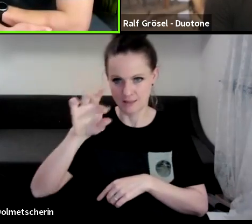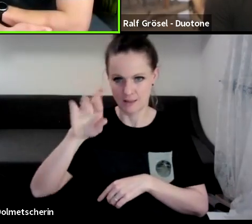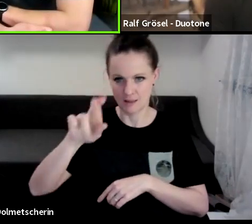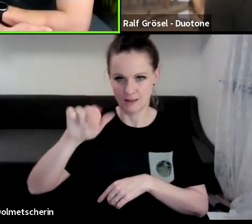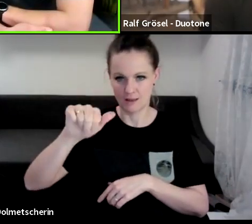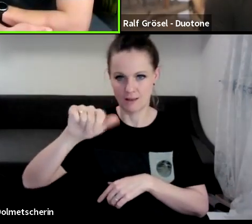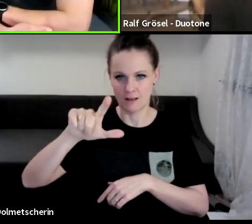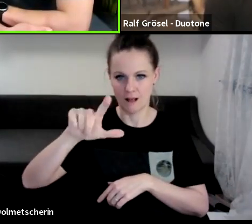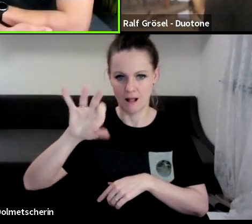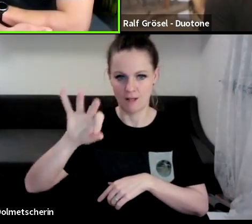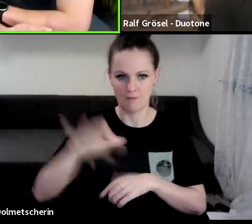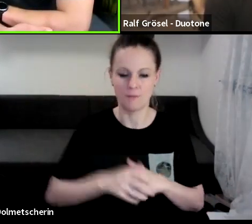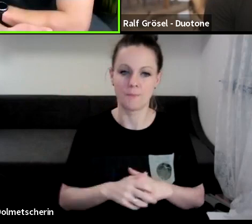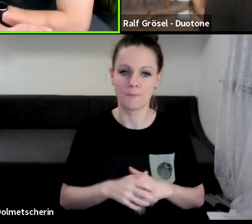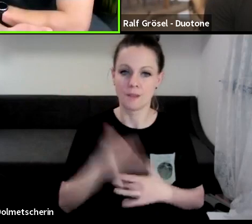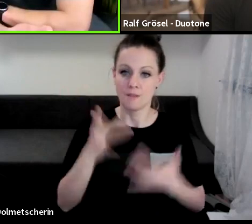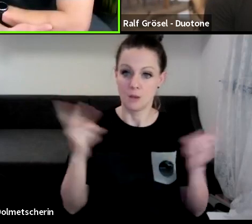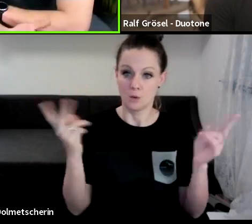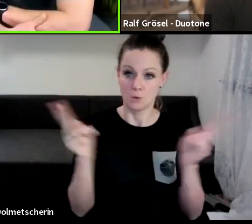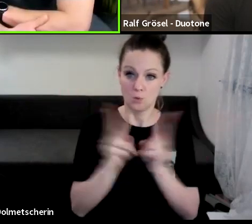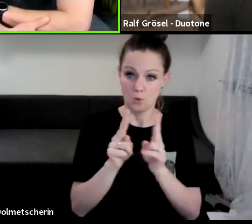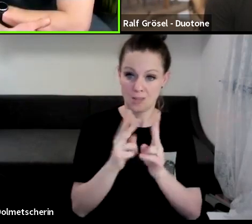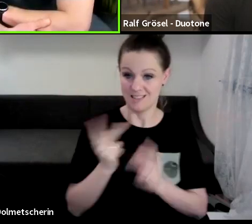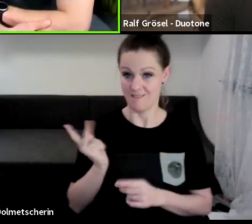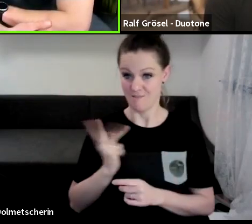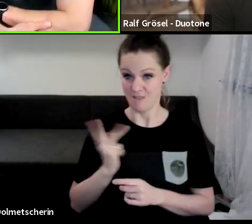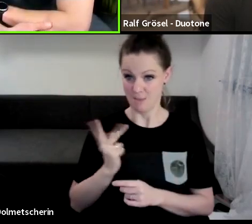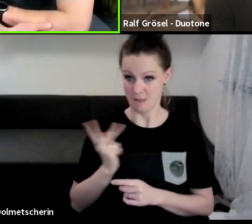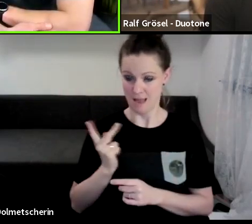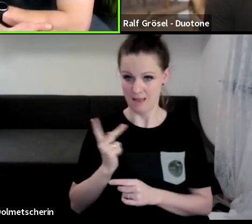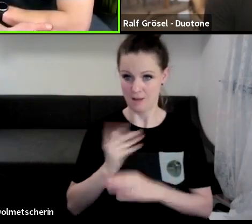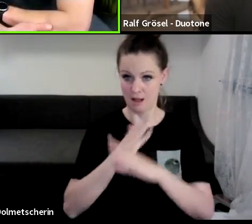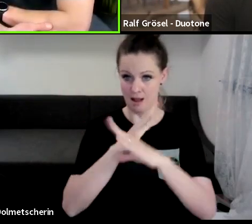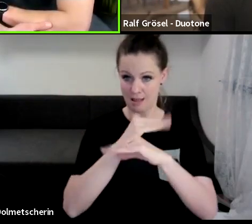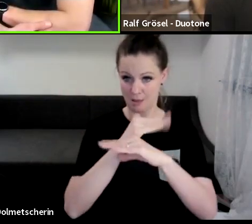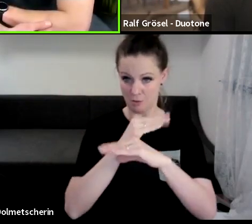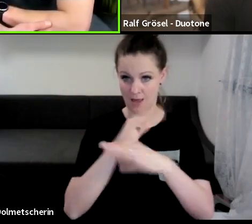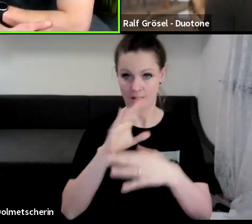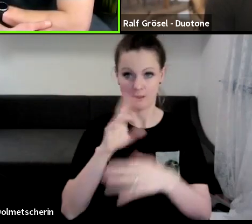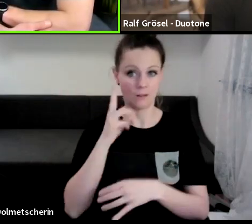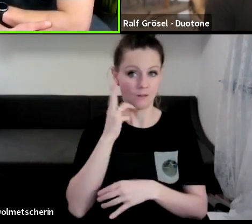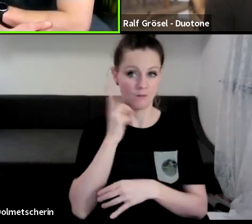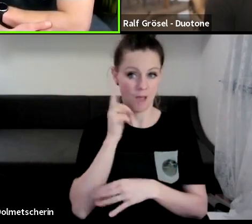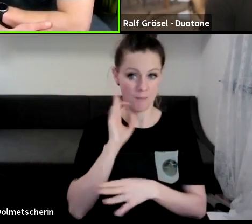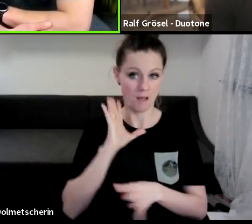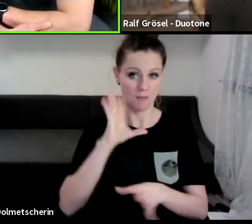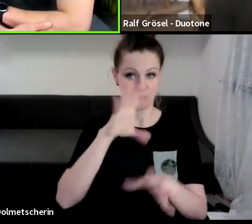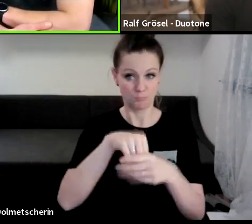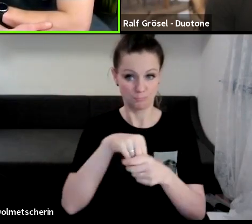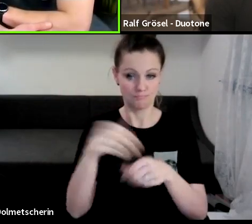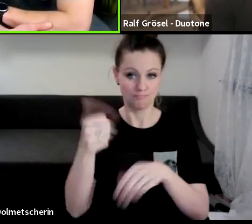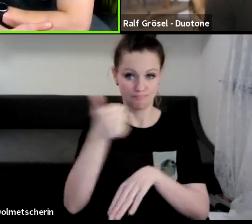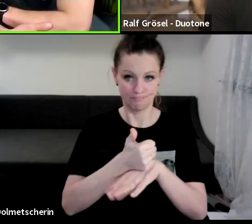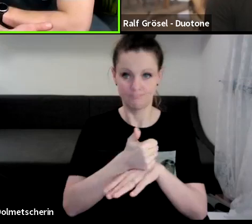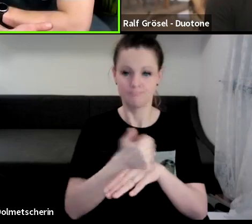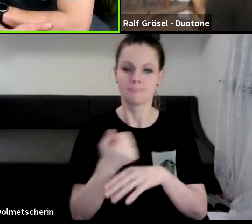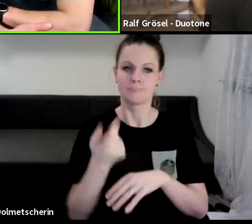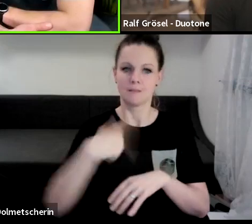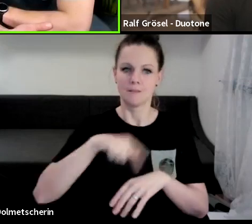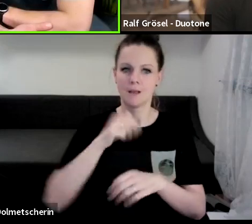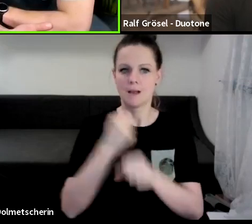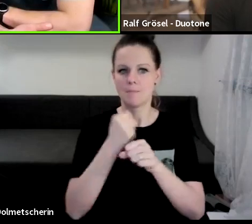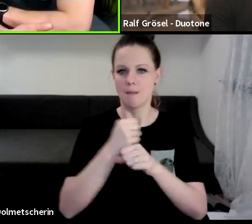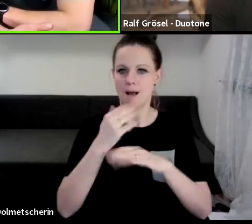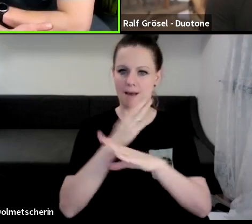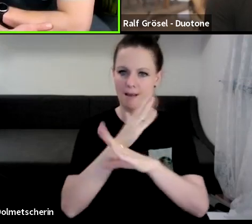Nur ganz kurz, vielleicht zu uns beiden. Wir sind von Lake United, vielleicht wer uns noch nicht kennt, wir machen Kite-Reisen, wir